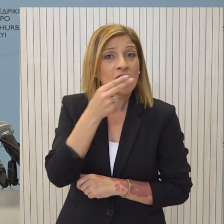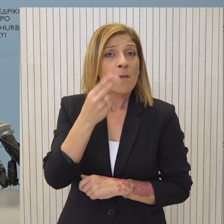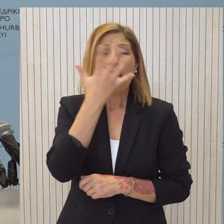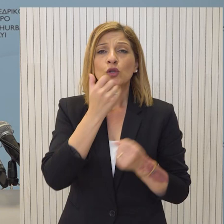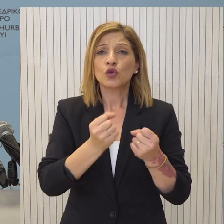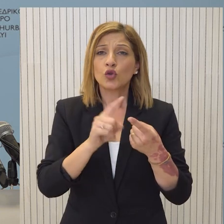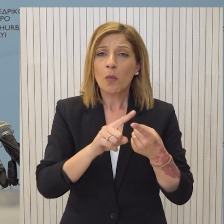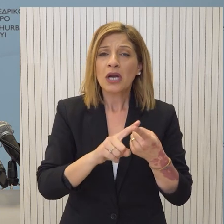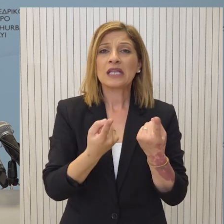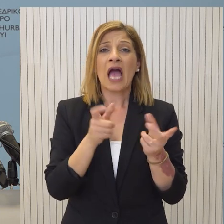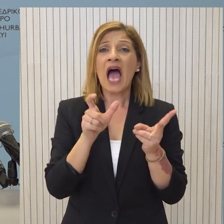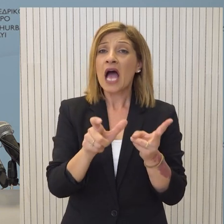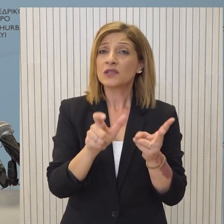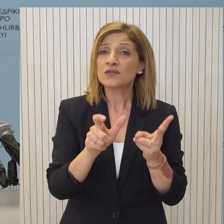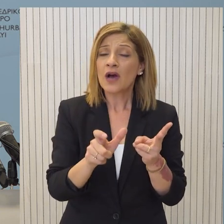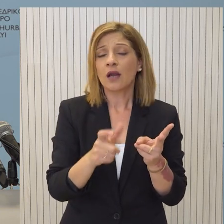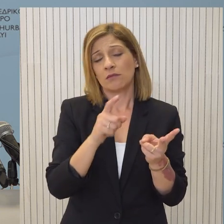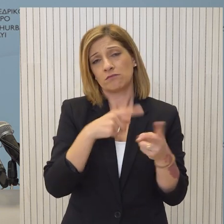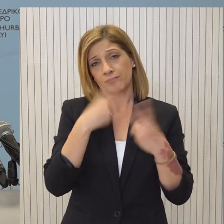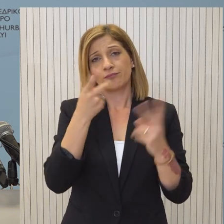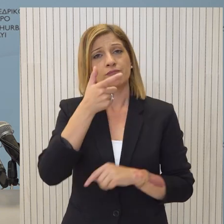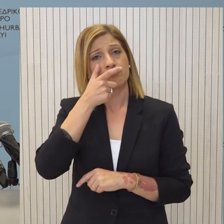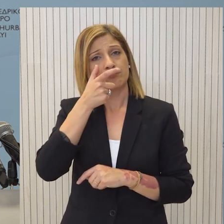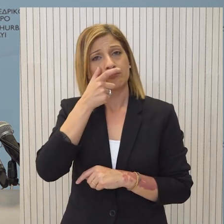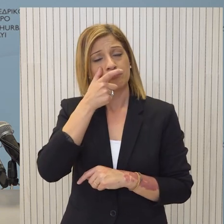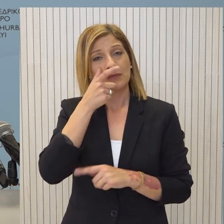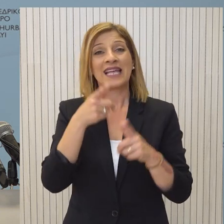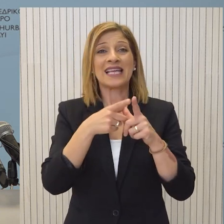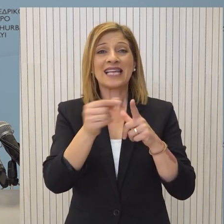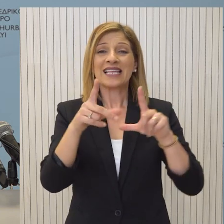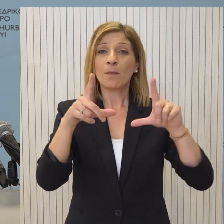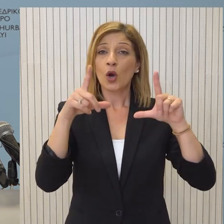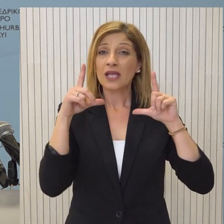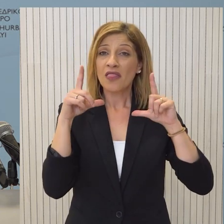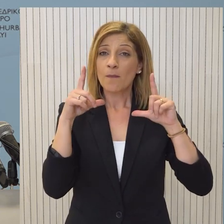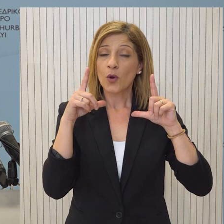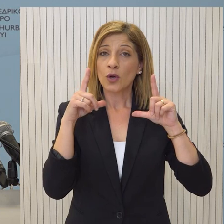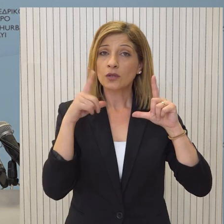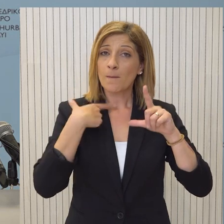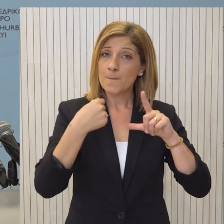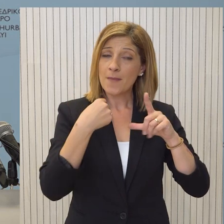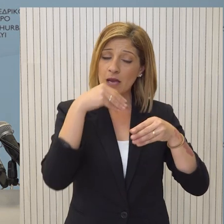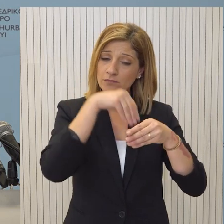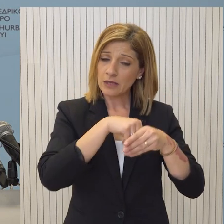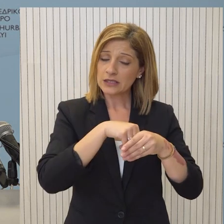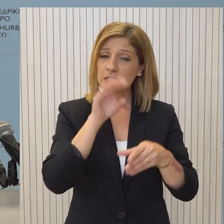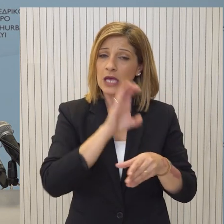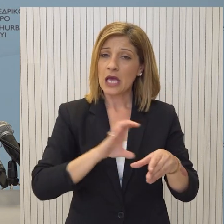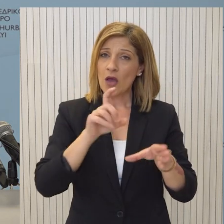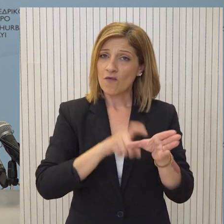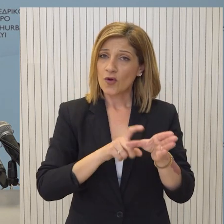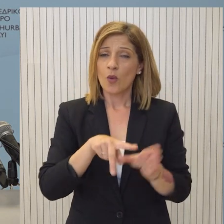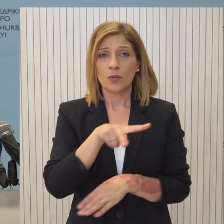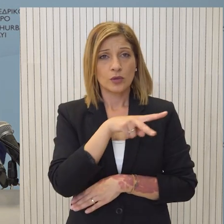τρομοκρατίας να προκρίνεται αυτή η διαδικασία. κυπριακή δημοκρατία ήταν ανάμεσα στα κράτη-μέλη τα οποία με πολύ